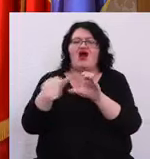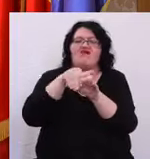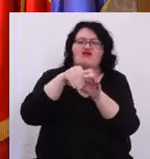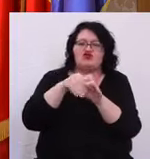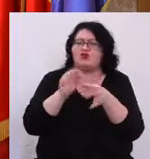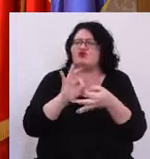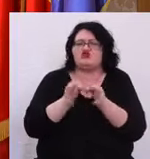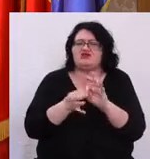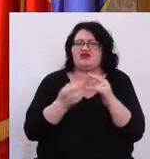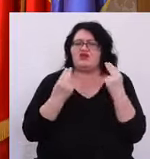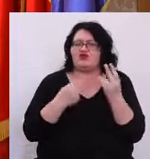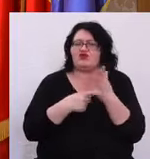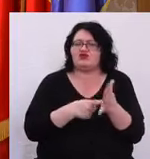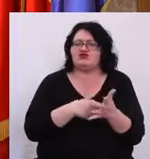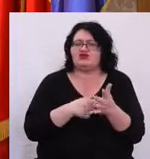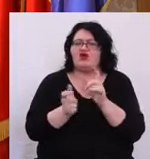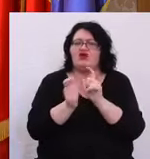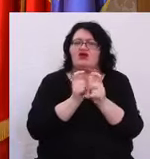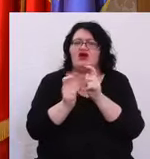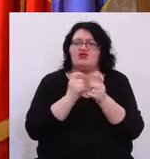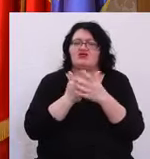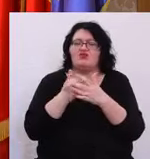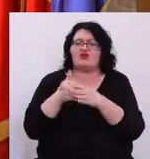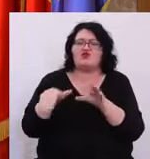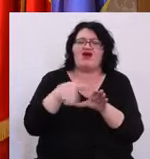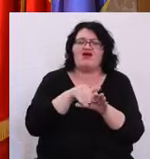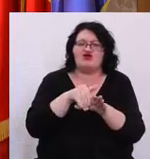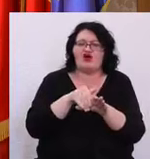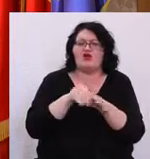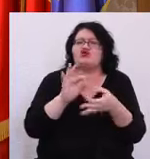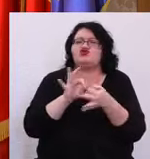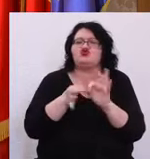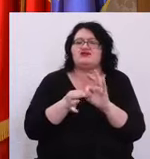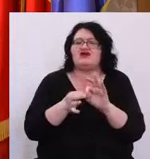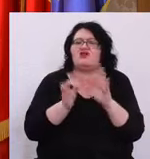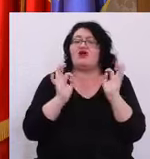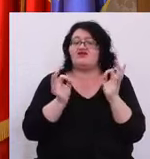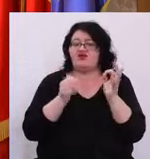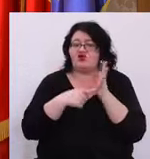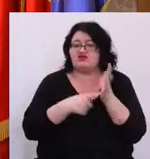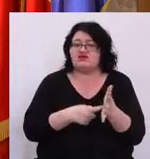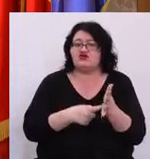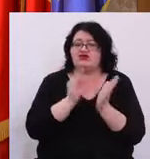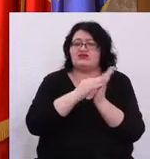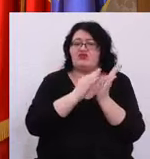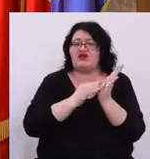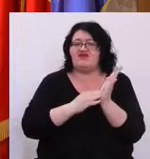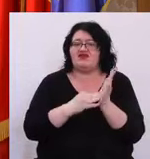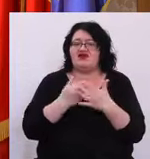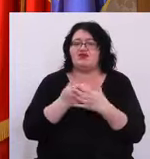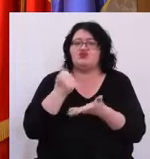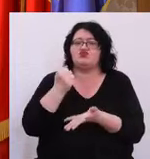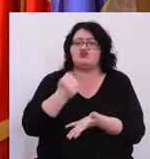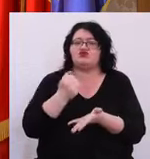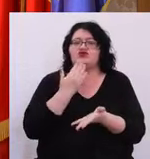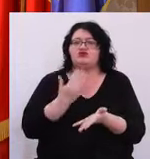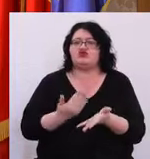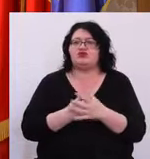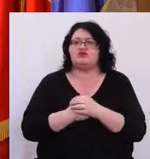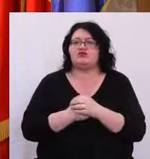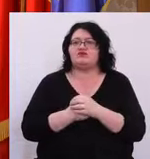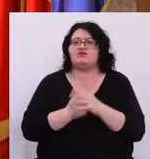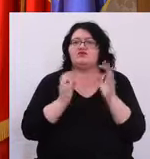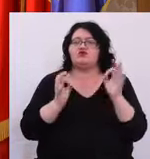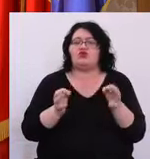este rolul acestor credite de angajament Și dacă v-ați folosit de această prevedere pentru buget Mulțumesc